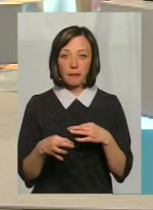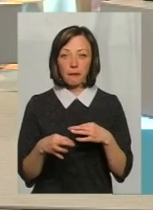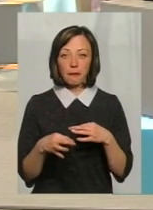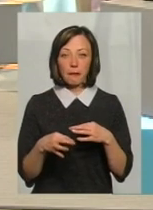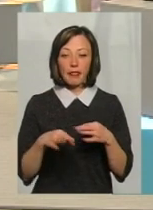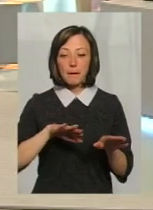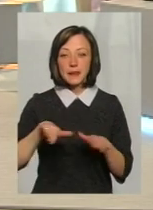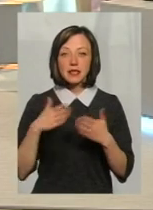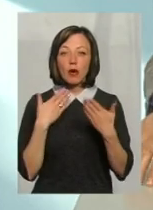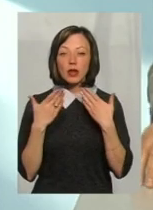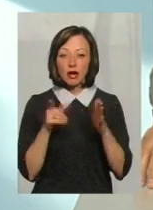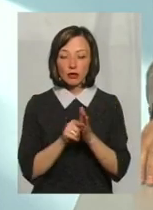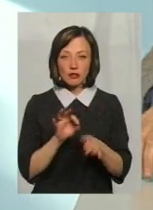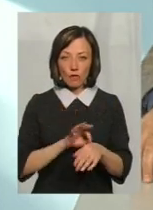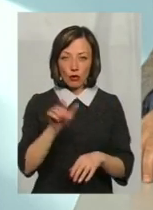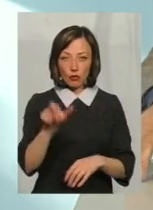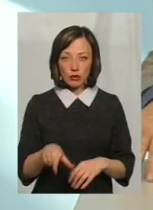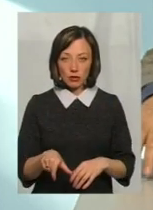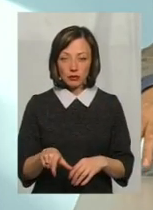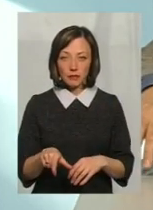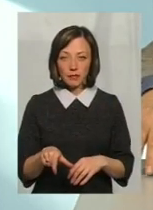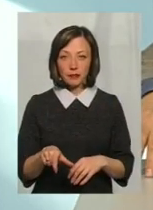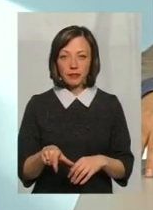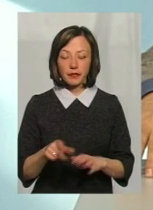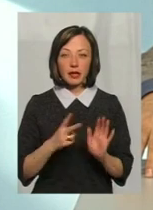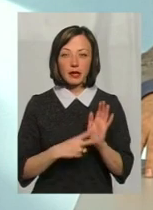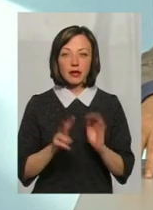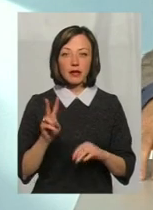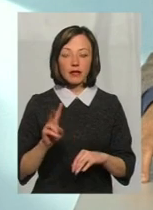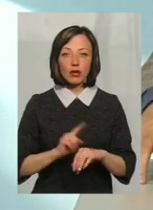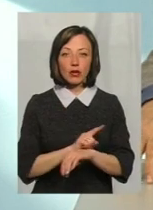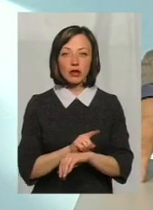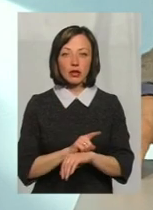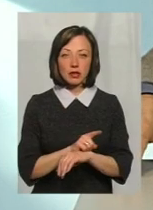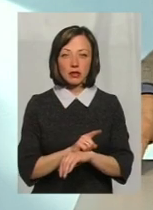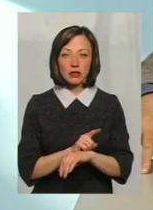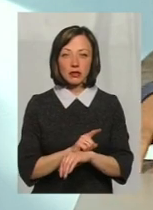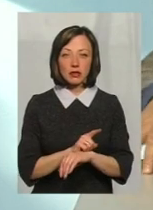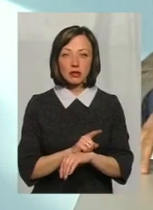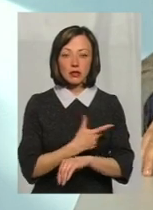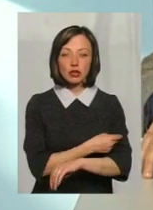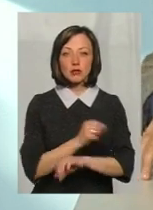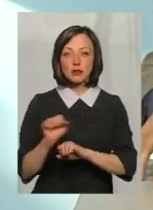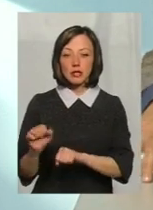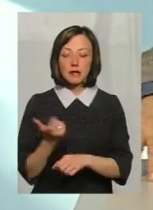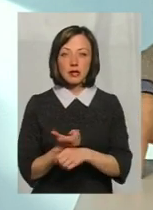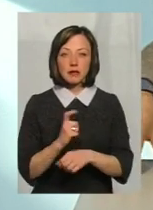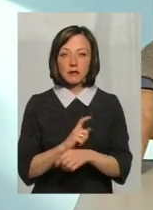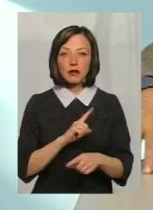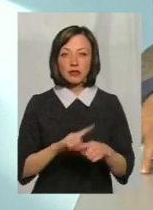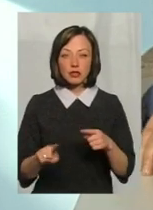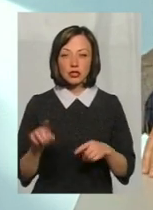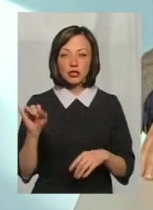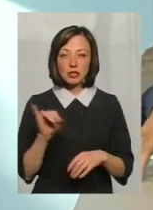після контакту, з моменту контакту давалося 72 години, для того, щоб щепити максимально швидше